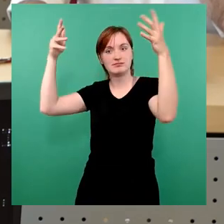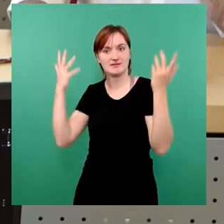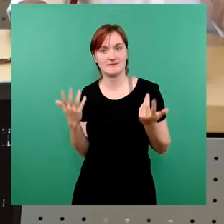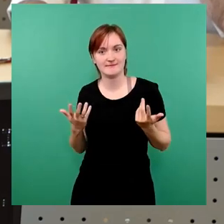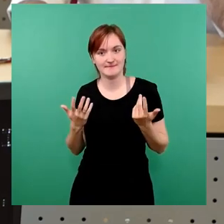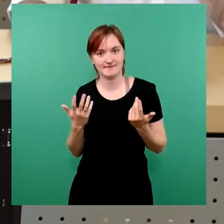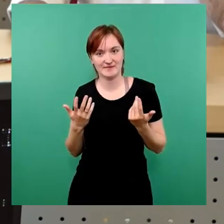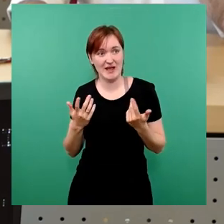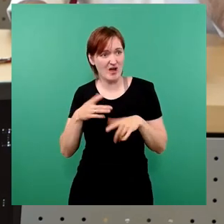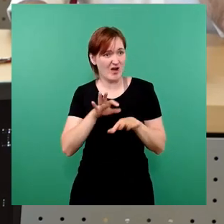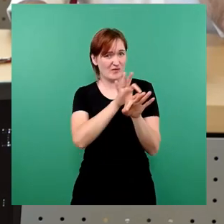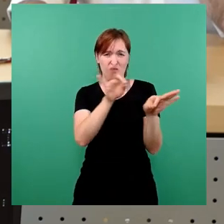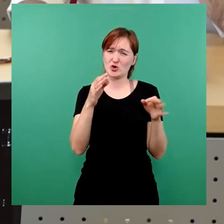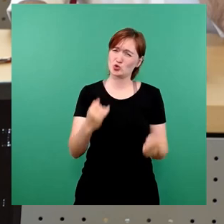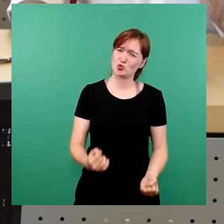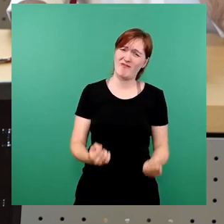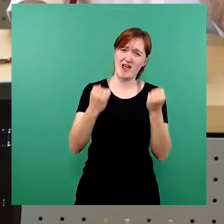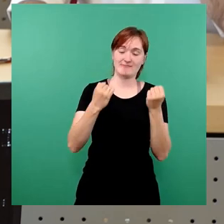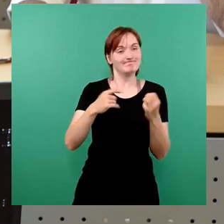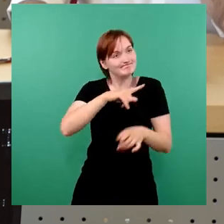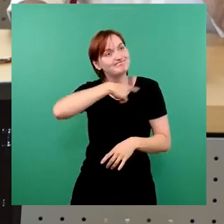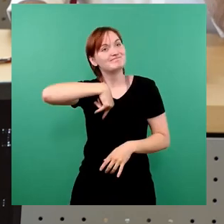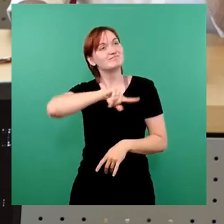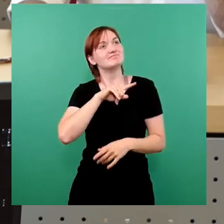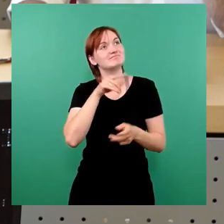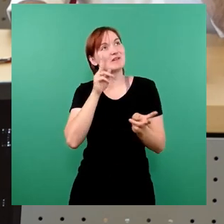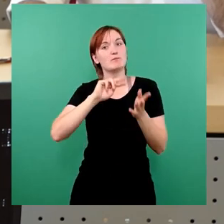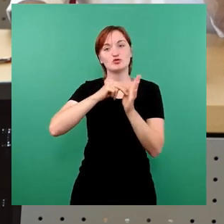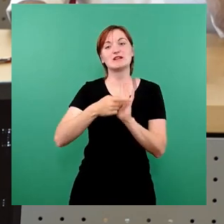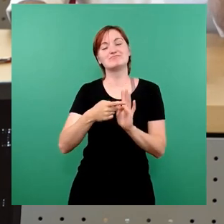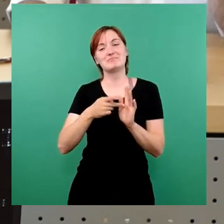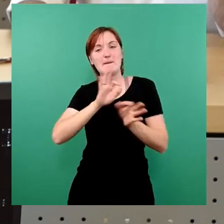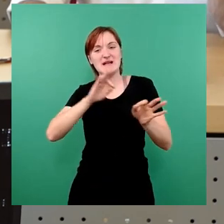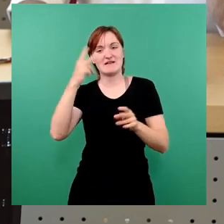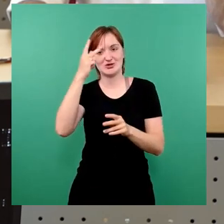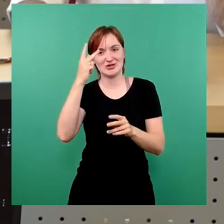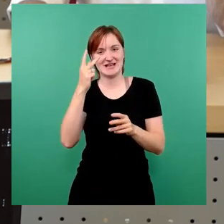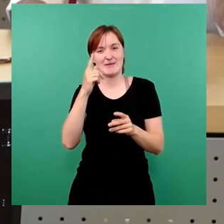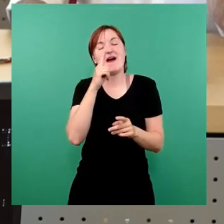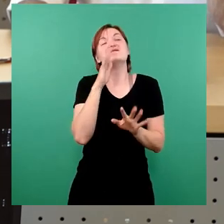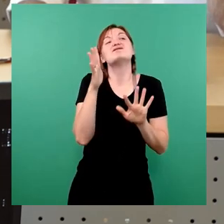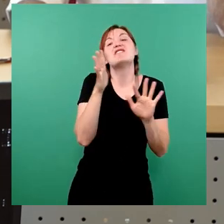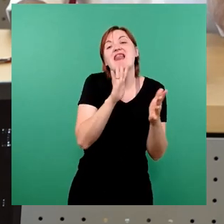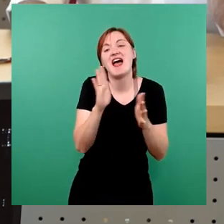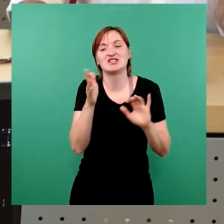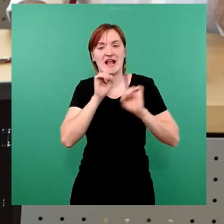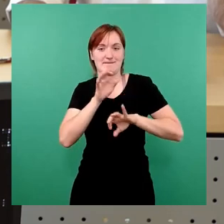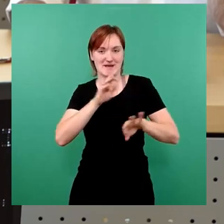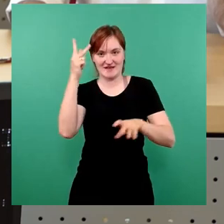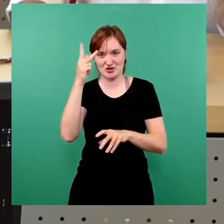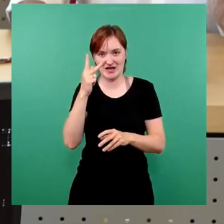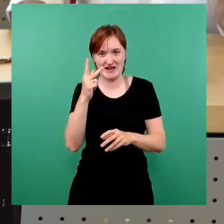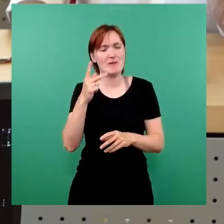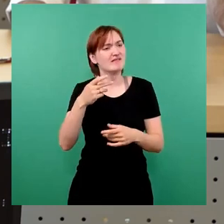Ich sage mal, wir als Professionelle können damit vielleicht noch ein bisschen besser umgehen. sage nur, vielleicht bei uns auch das Personal fehlt und das genauso